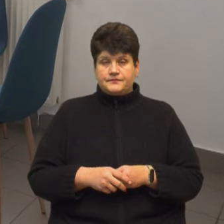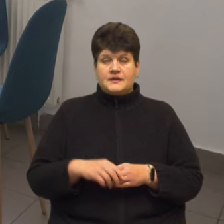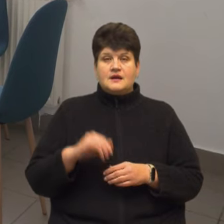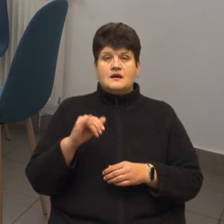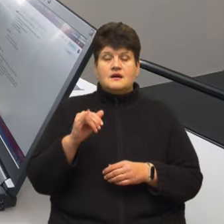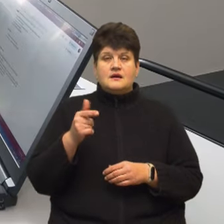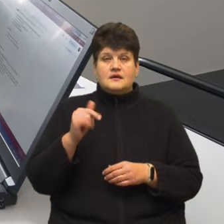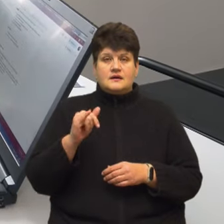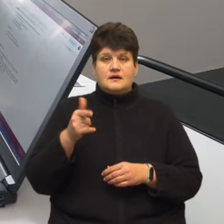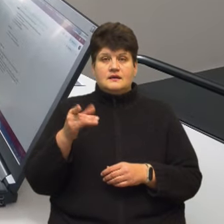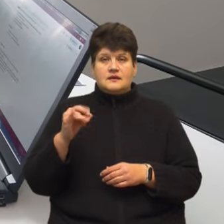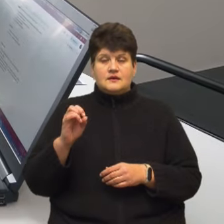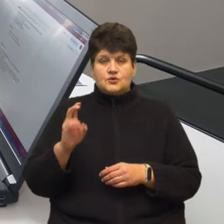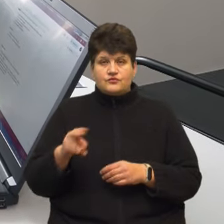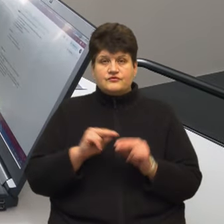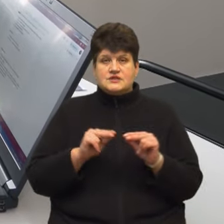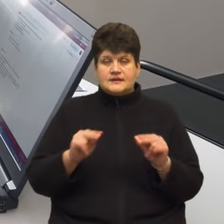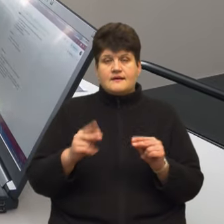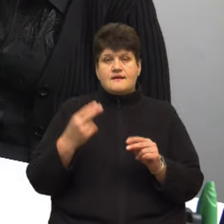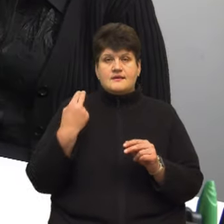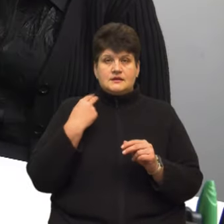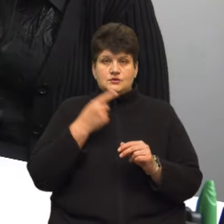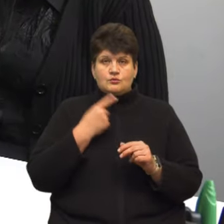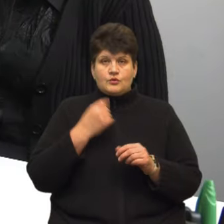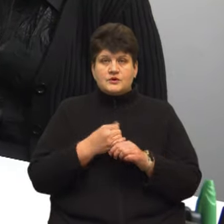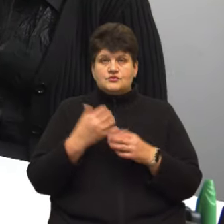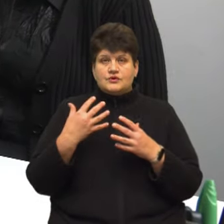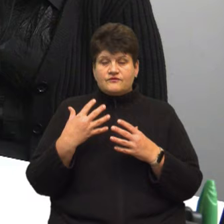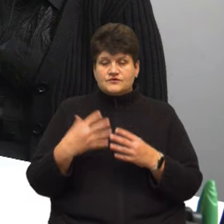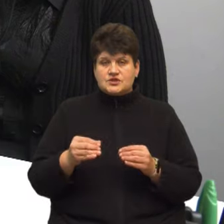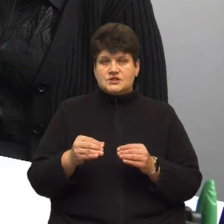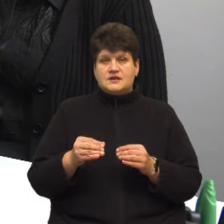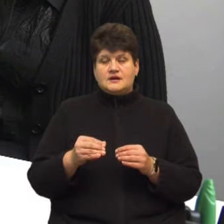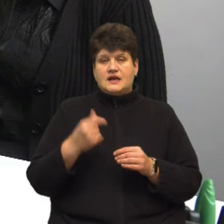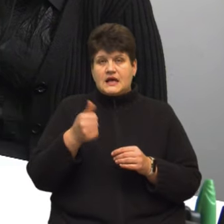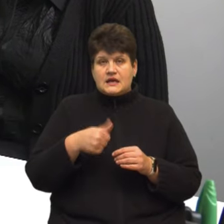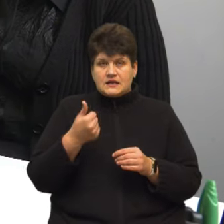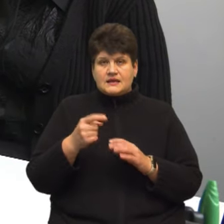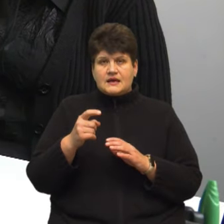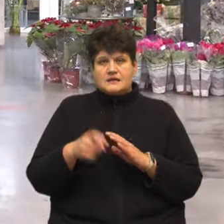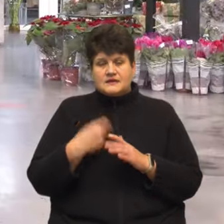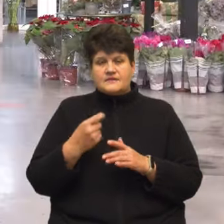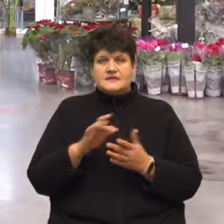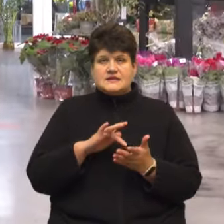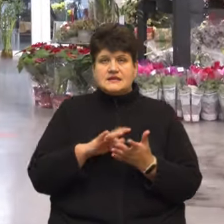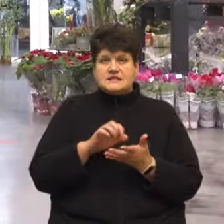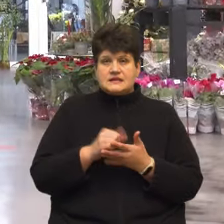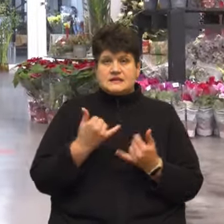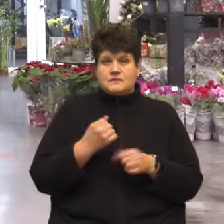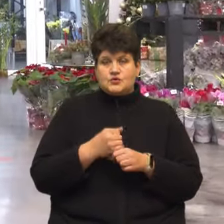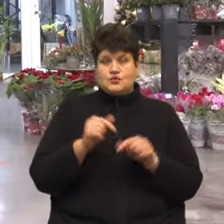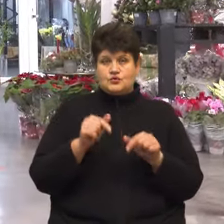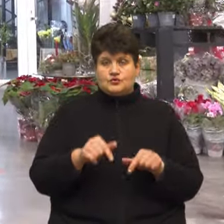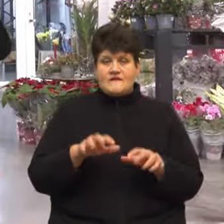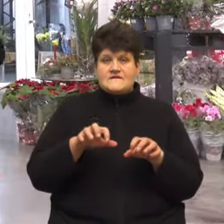філька англійської мови. Розповідає, працює у центрі вже майже рік. Про вакансію я дізналася у Державному центрі зайнятості, зараз я працюю тут. Власниця квіткового